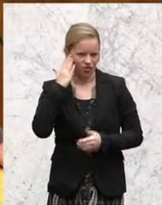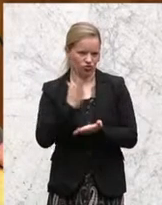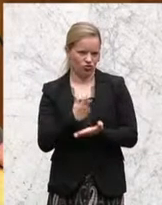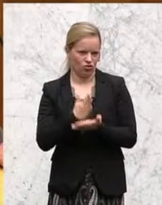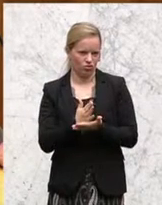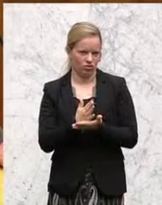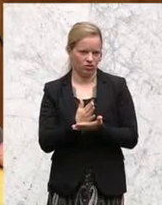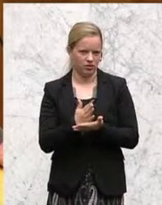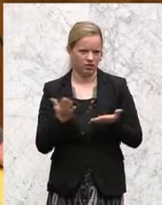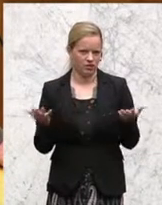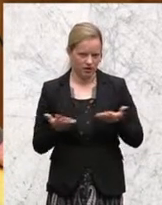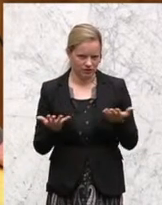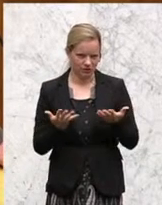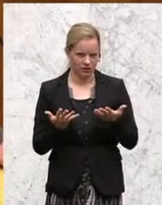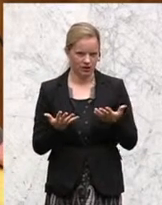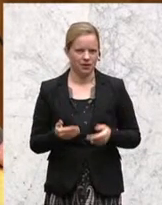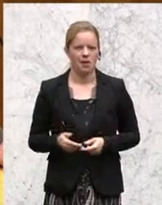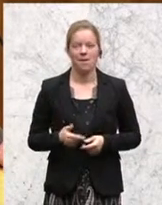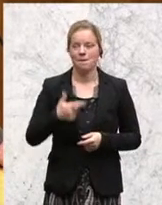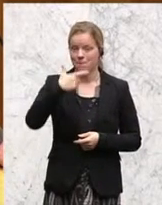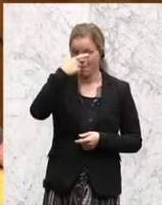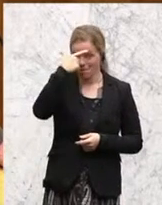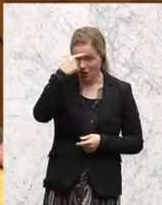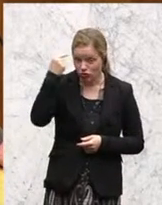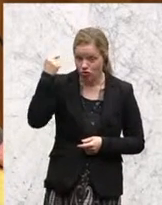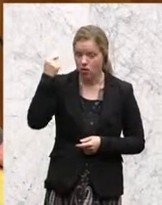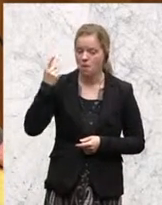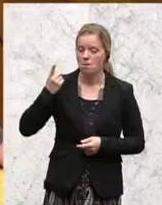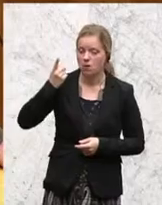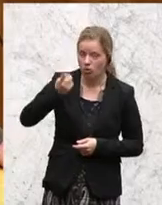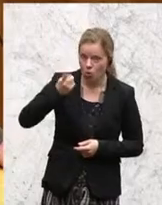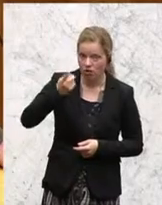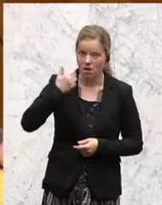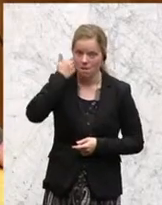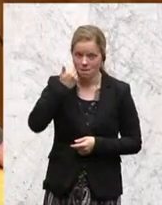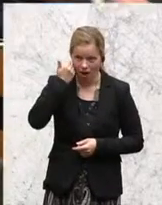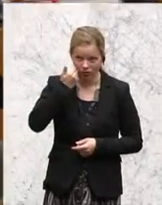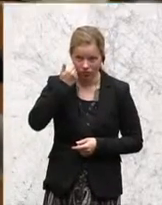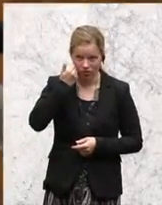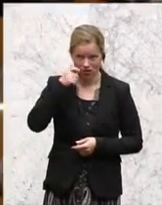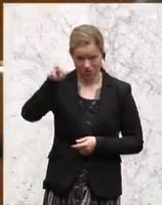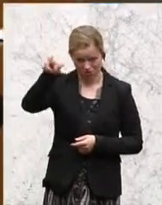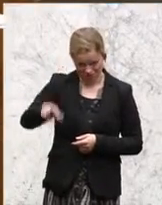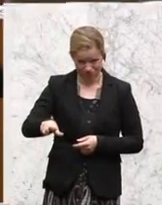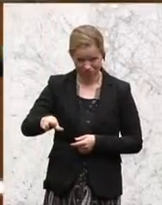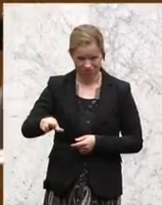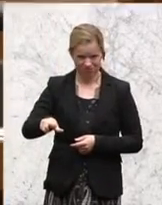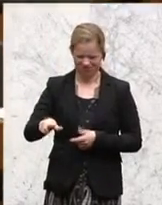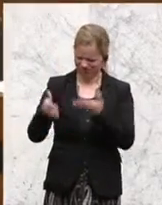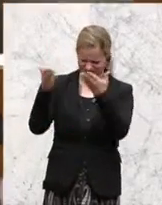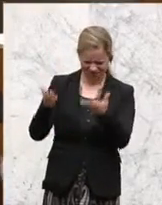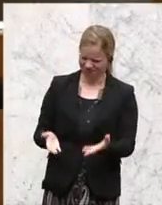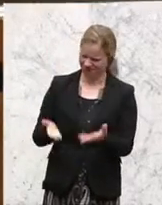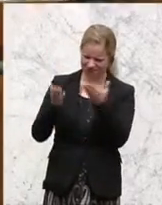dass ein gefährlicher, menschenbedrohender Mann zunehmend verwahrlost, sich durch die